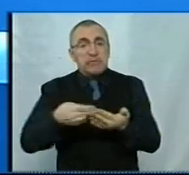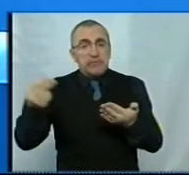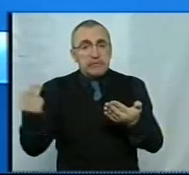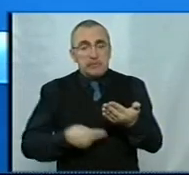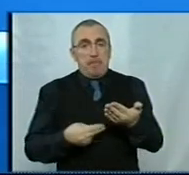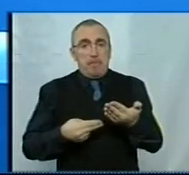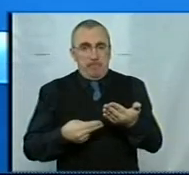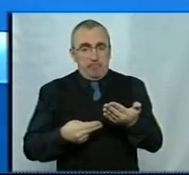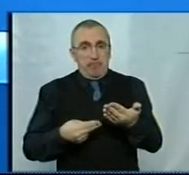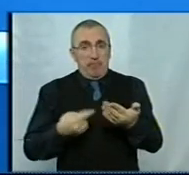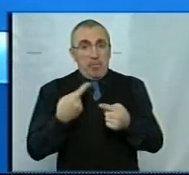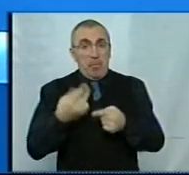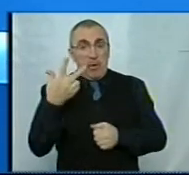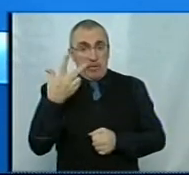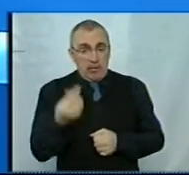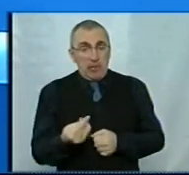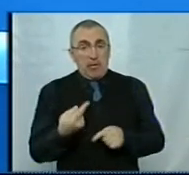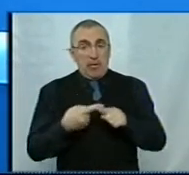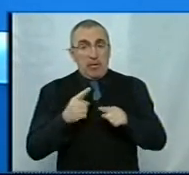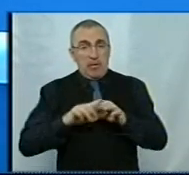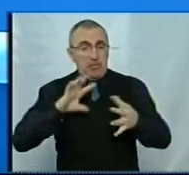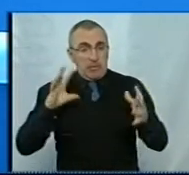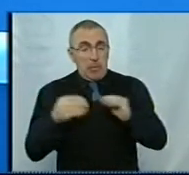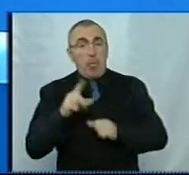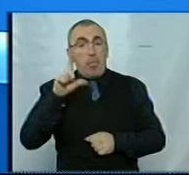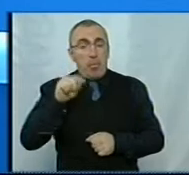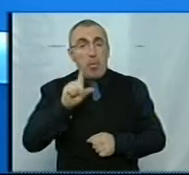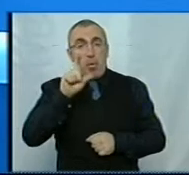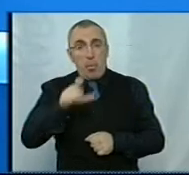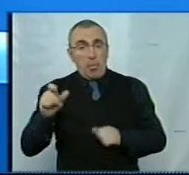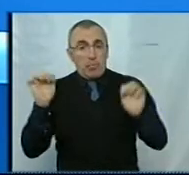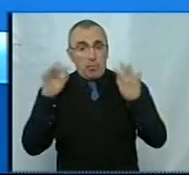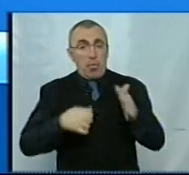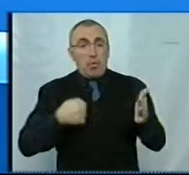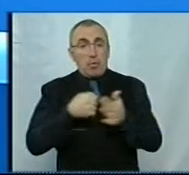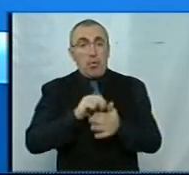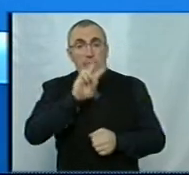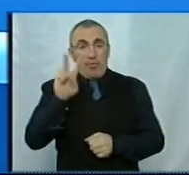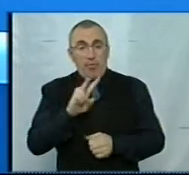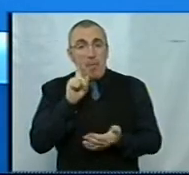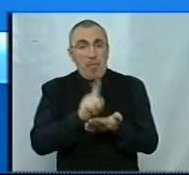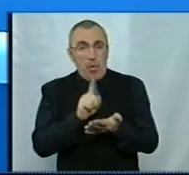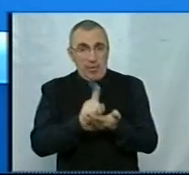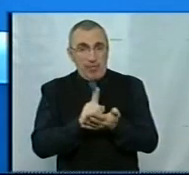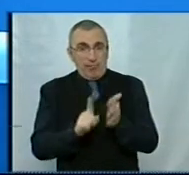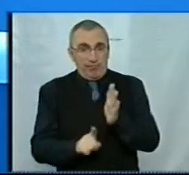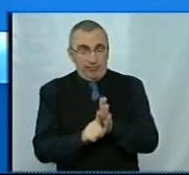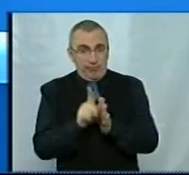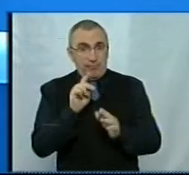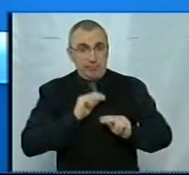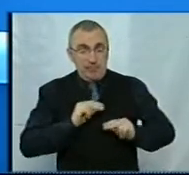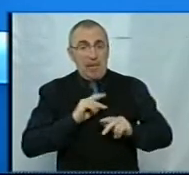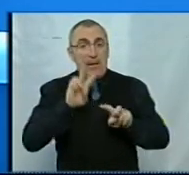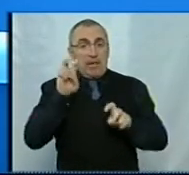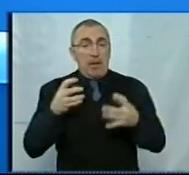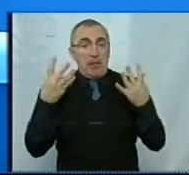підписом. Протягом трьох днів, принаймні, за даними на понеділок, люди збирались за дві години до початку роботи податкової. Ну, і сьогодні, в темі